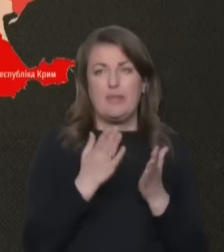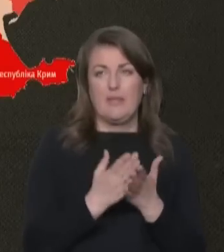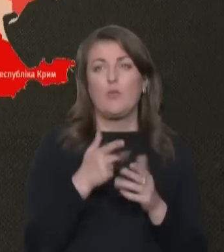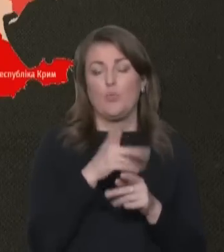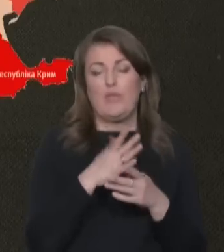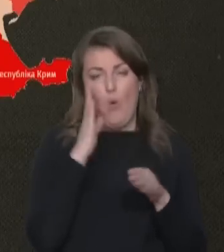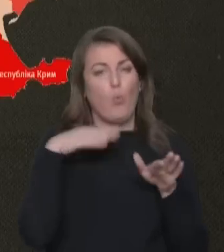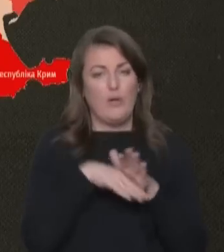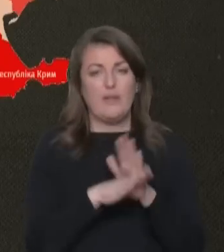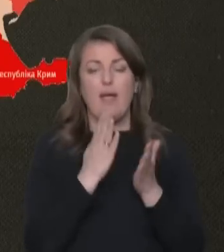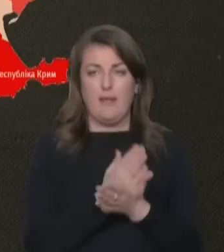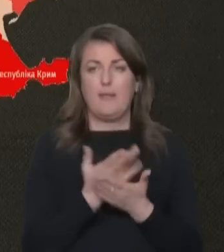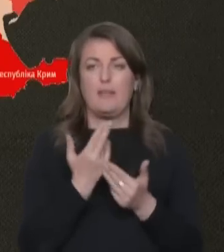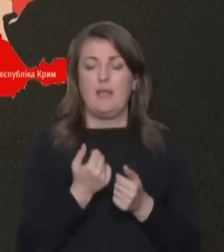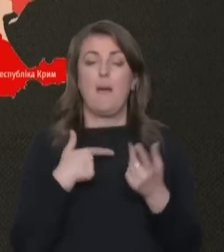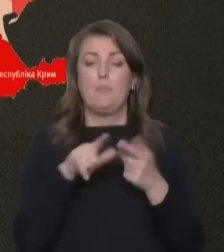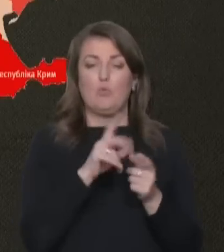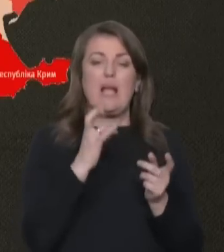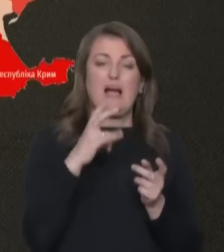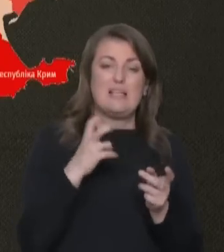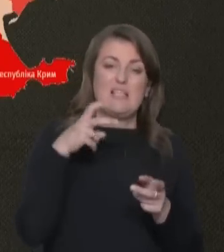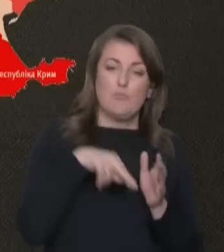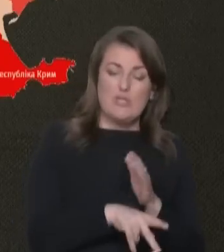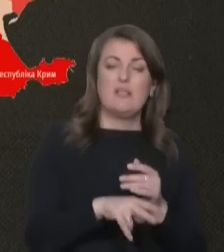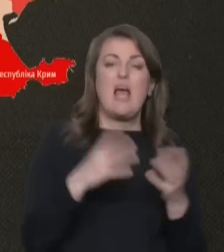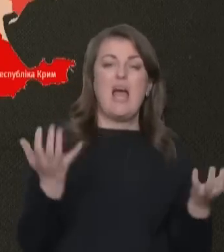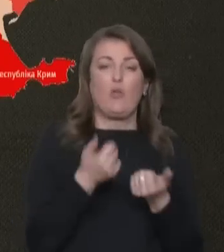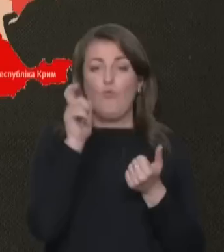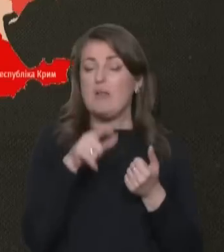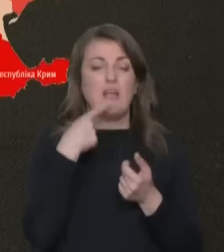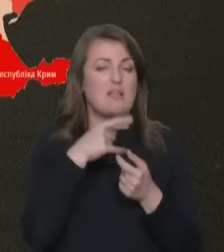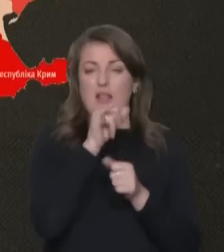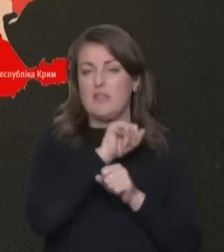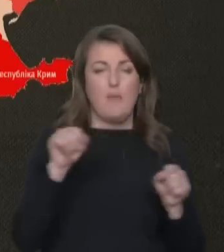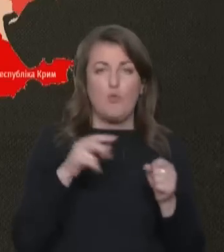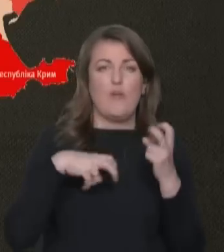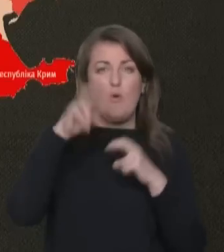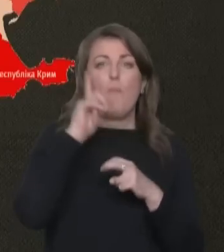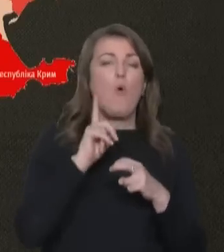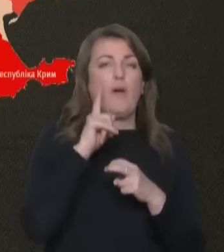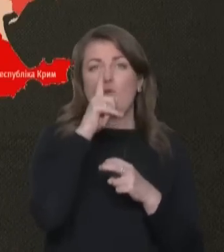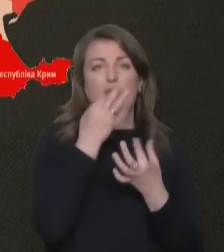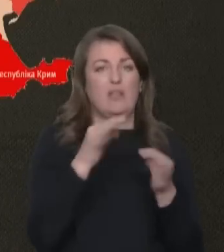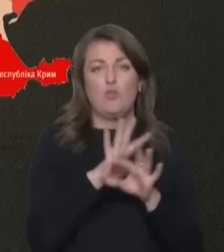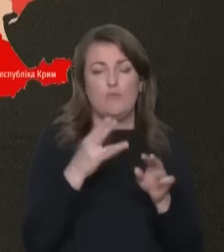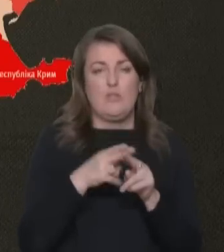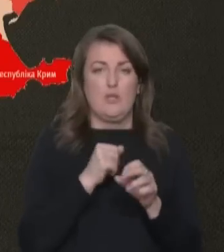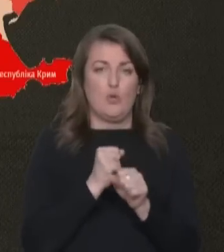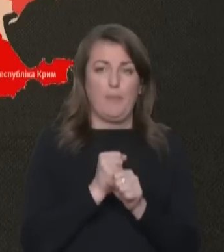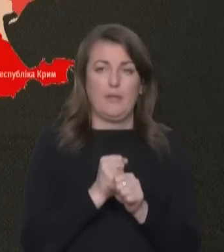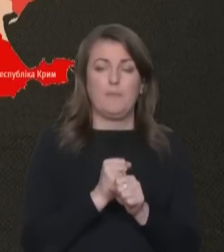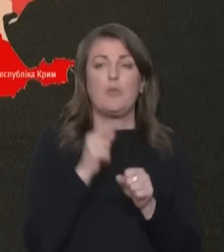тут є укриття. Бо зараз посилові рятувальники до нас сказали, що можна виходити, поки вони не дозволяться зробити.